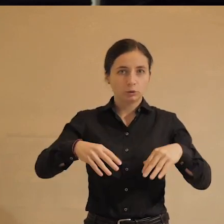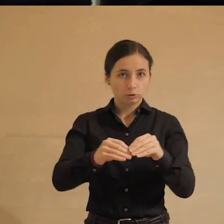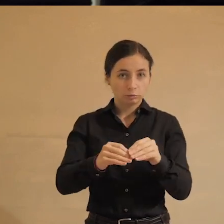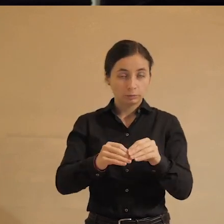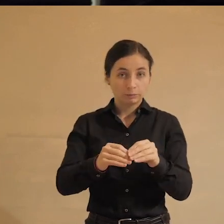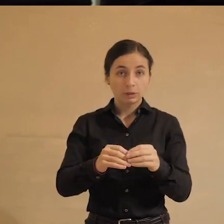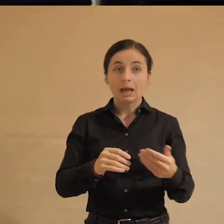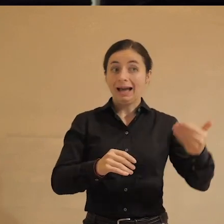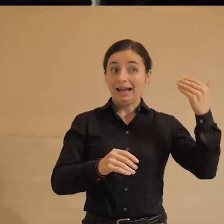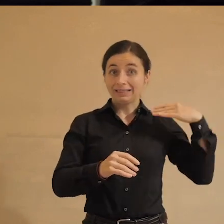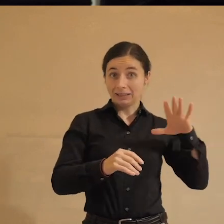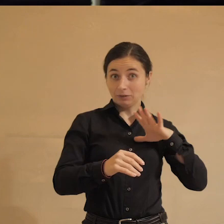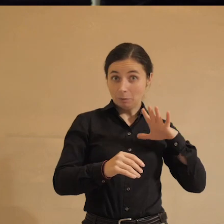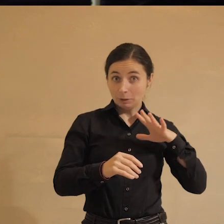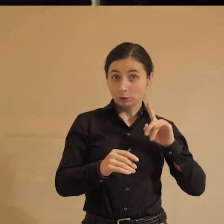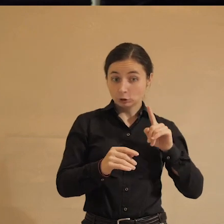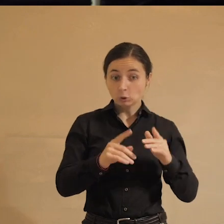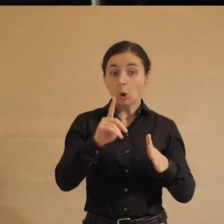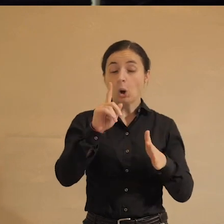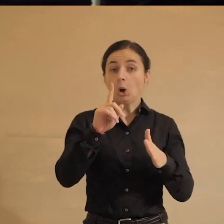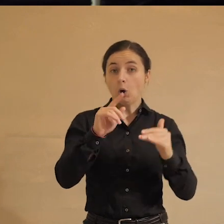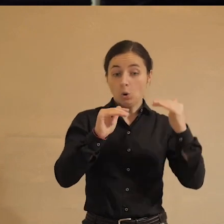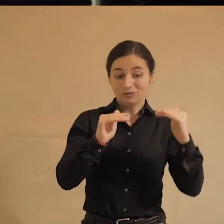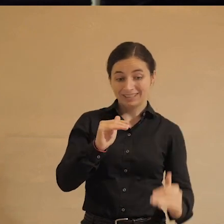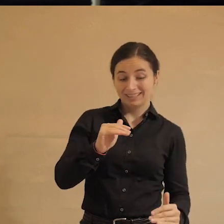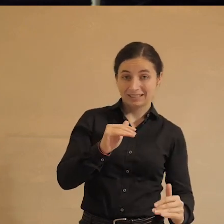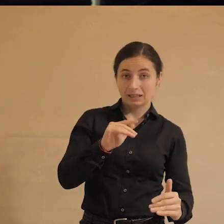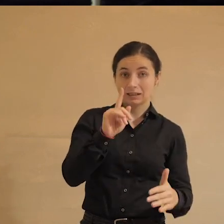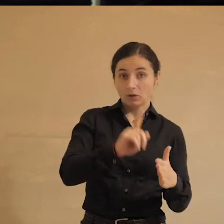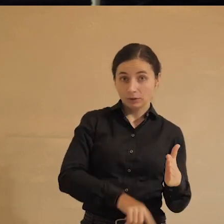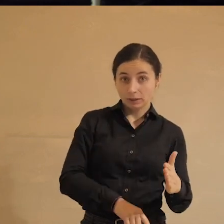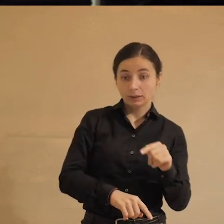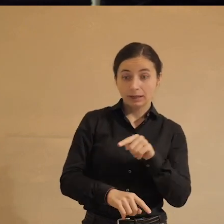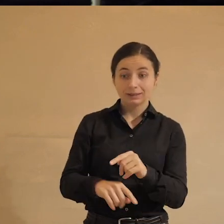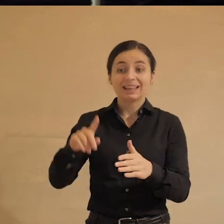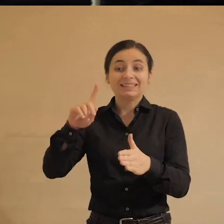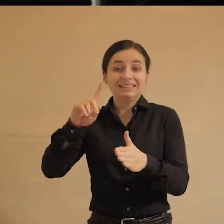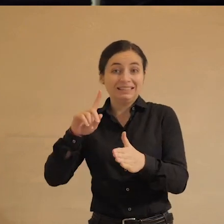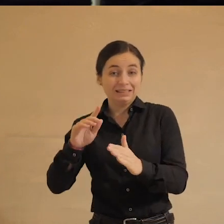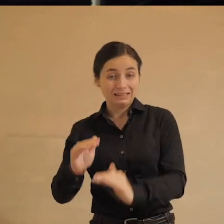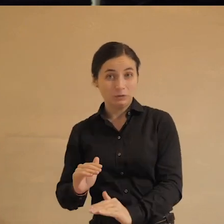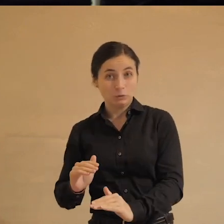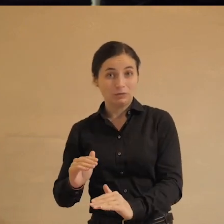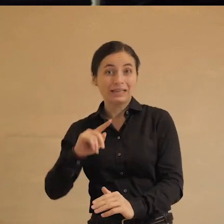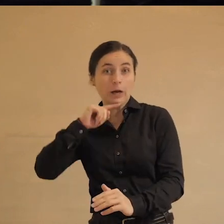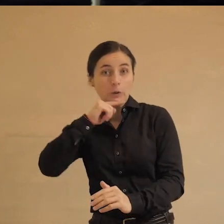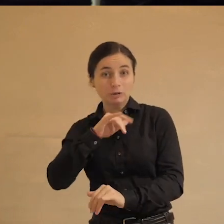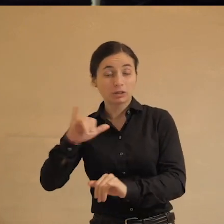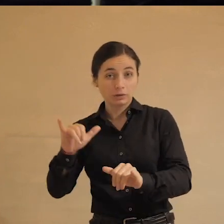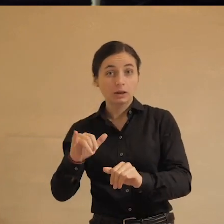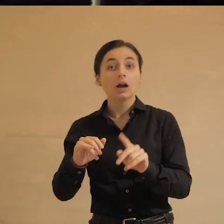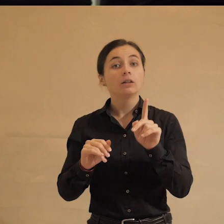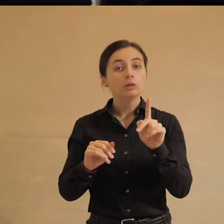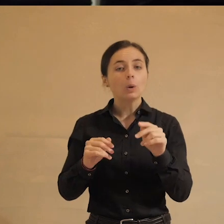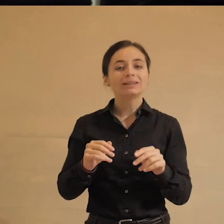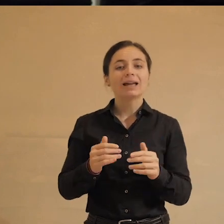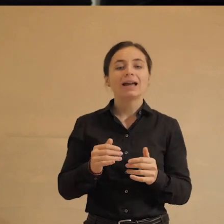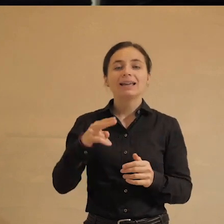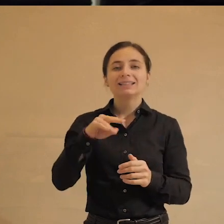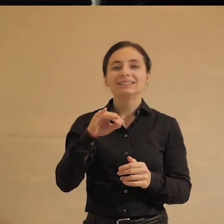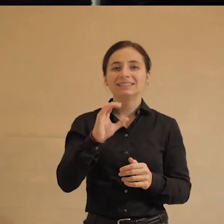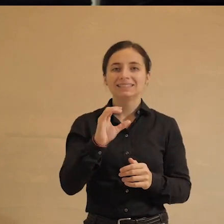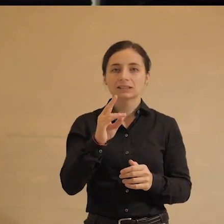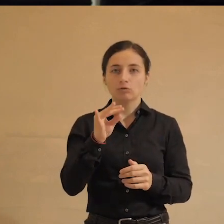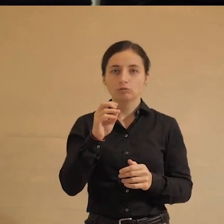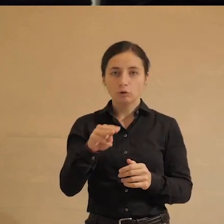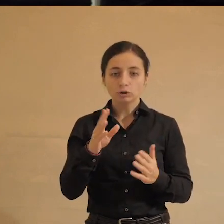вам сказала, что низкий уровень доверия коррелирует с низким уровнем экономического развития. Но это еще и дискомфортно для нас, как